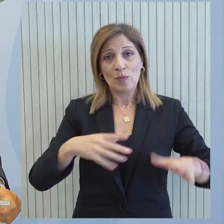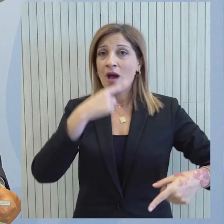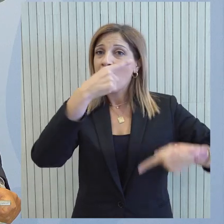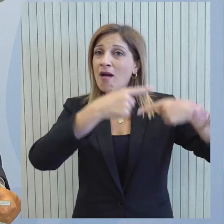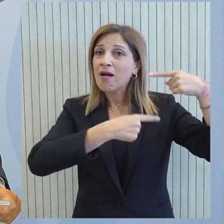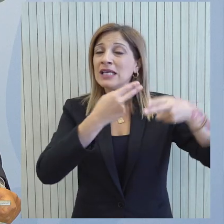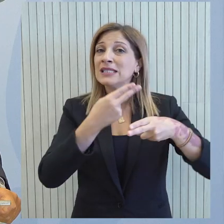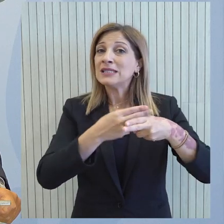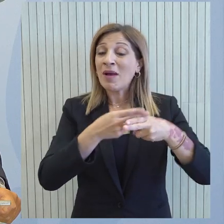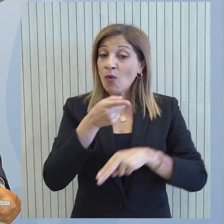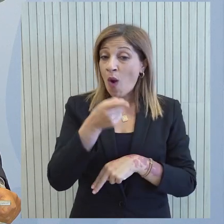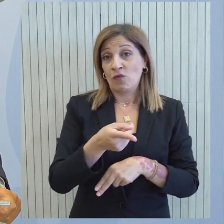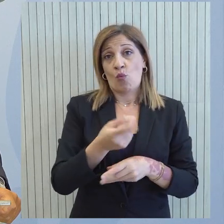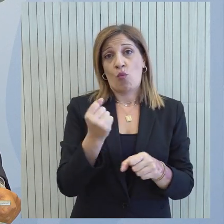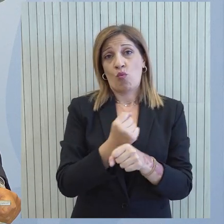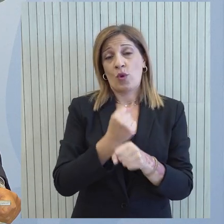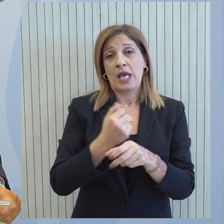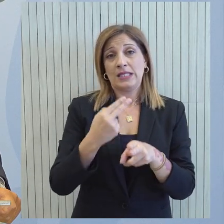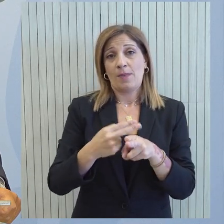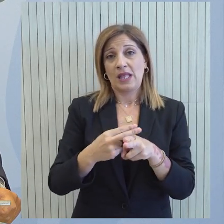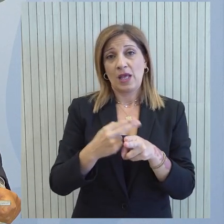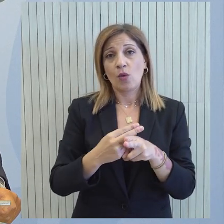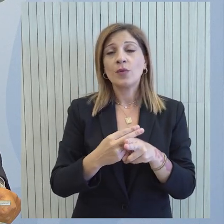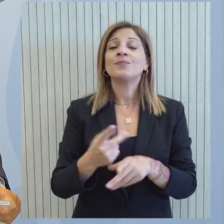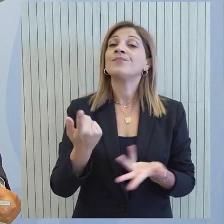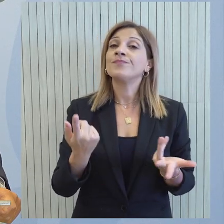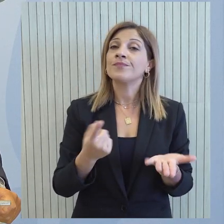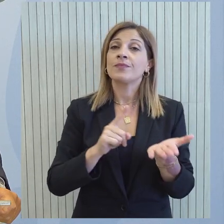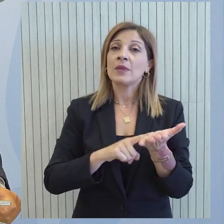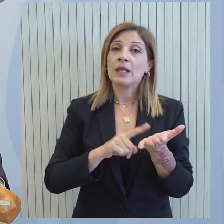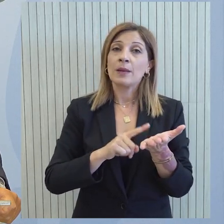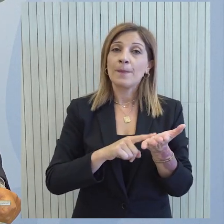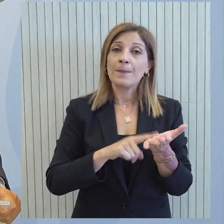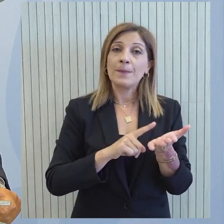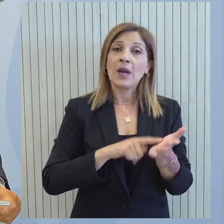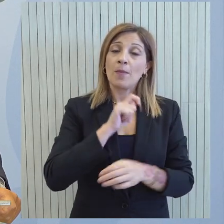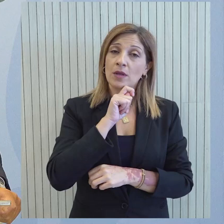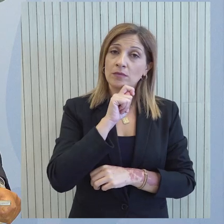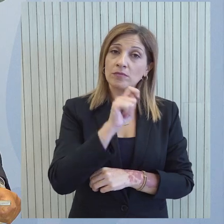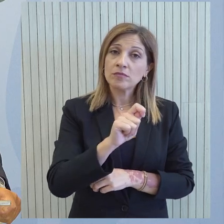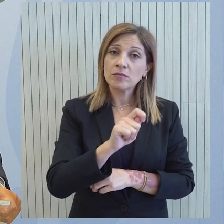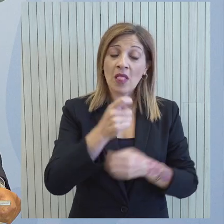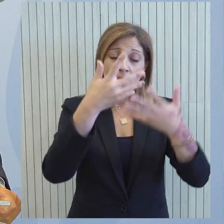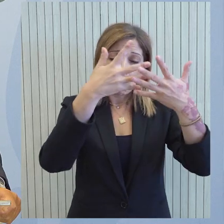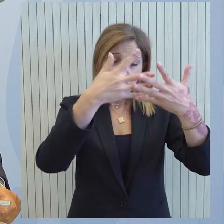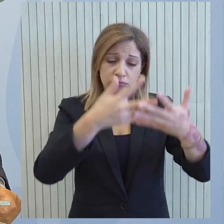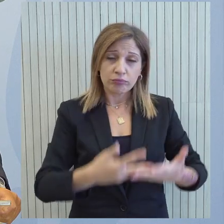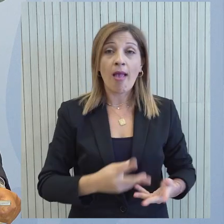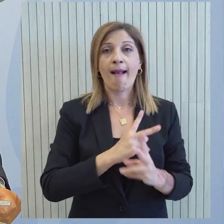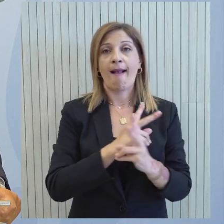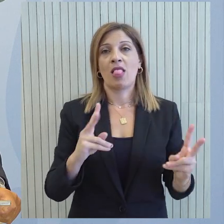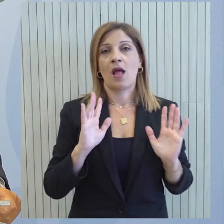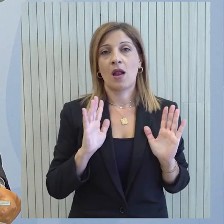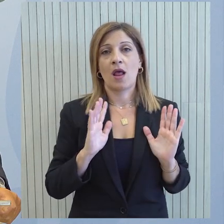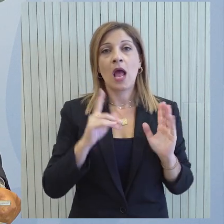μεγέθους και σημασίας έργα μας επιτάσσει το να αποσαφινιστούν όλες οι πτυχές,